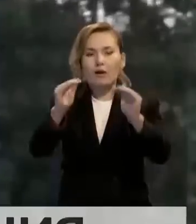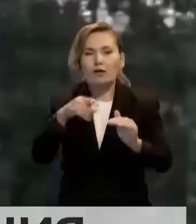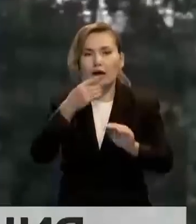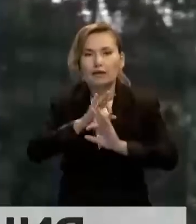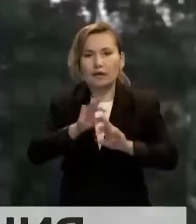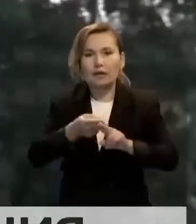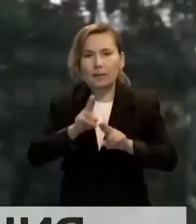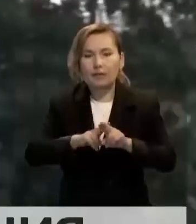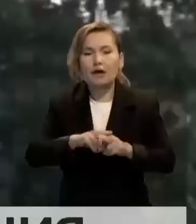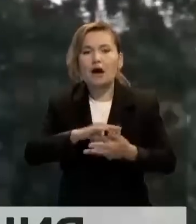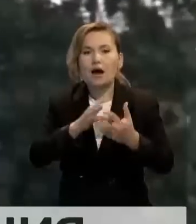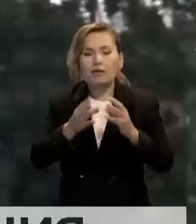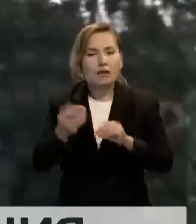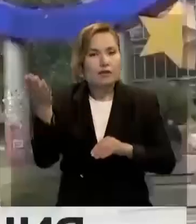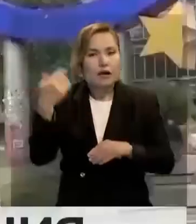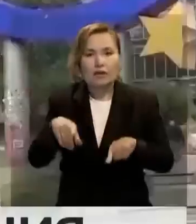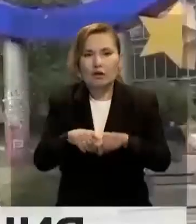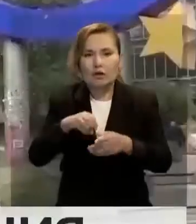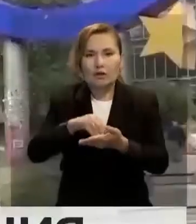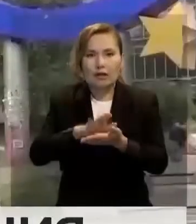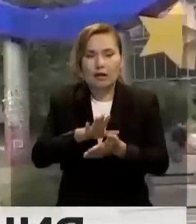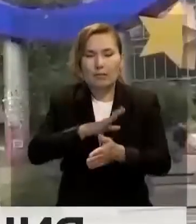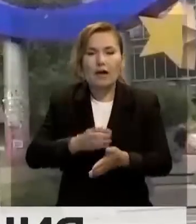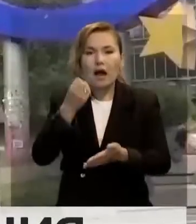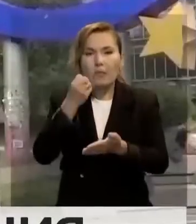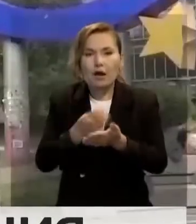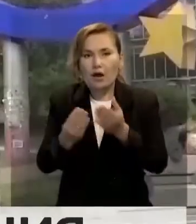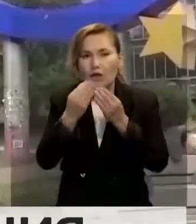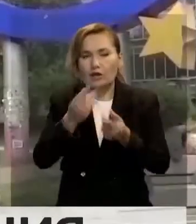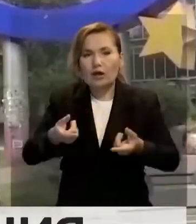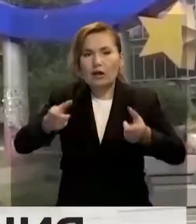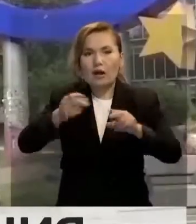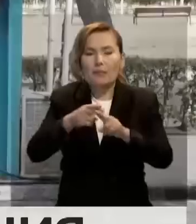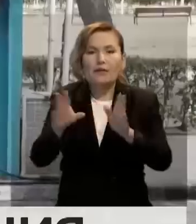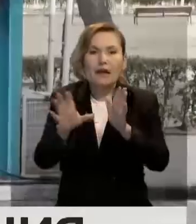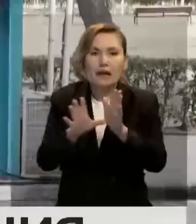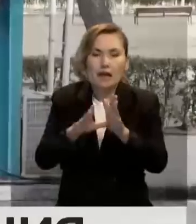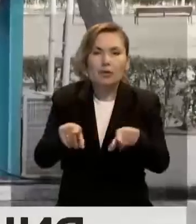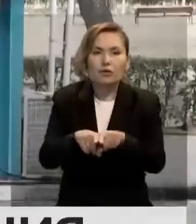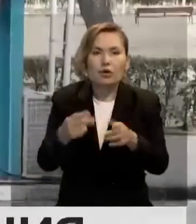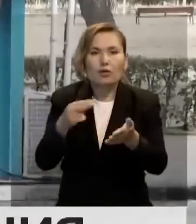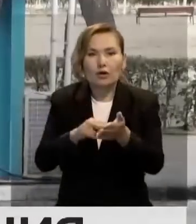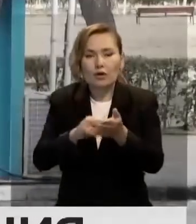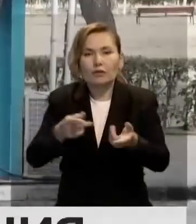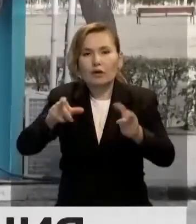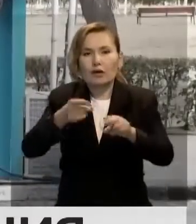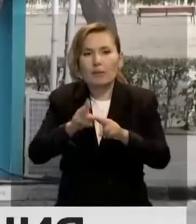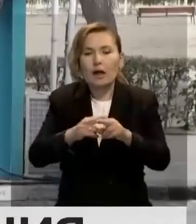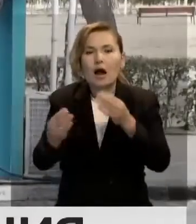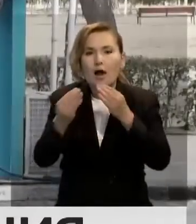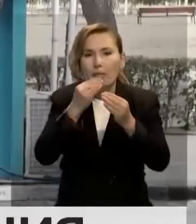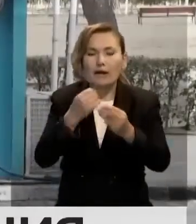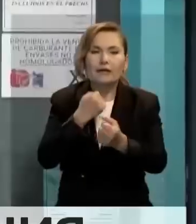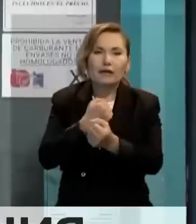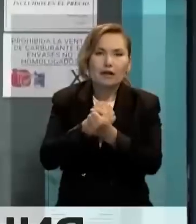болжады. Мұндай болжан бұрын соңды тіркелмеген, қымбатшылық бірінші кезекте энергетика саласы асереткен. Азық түлік